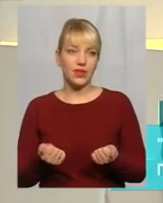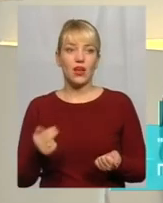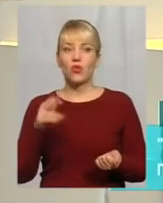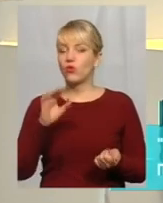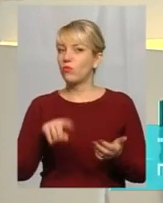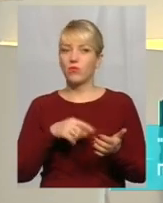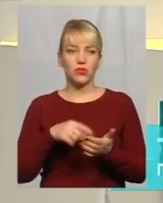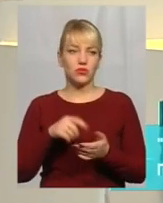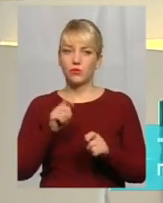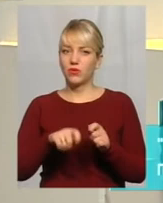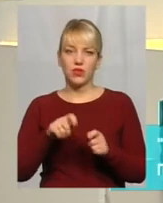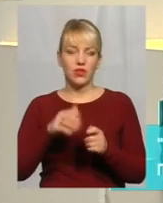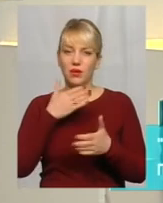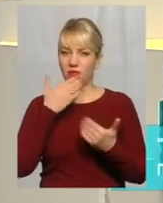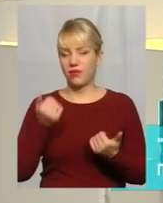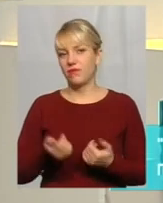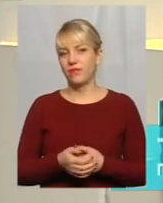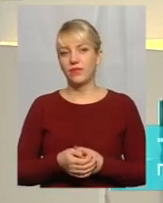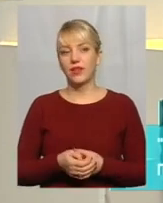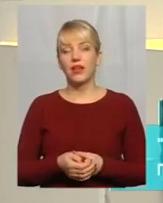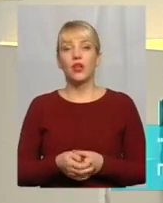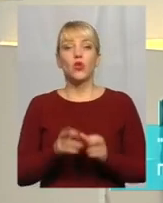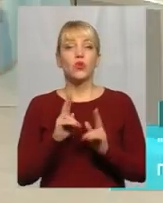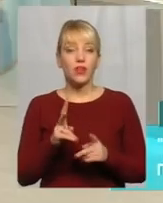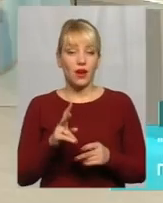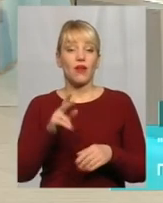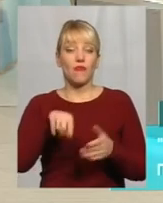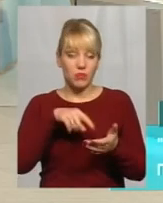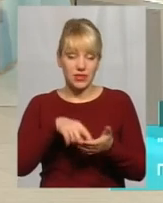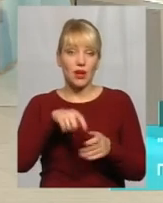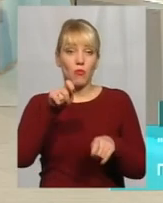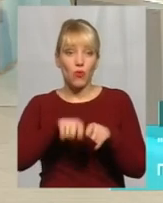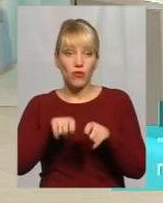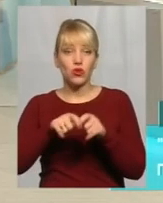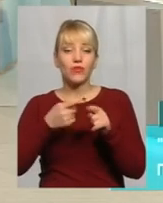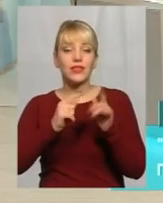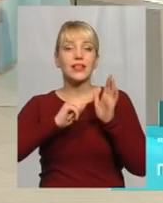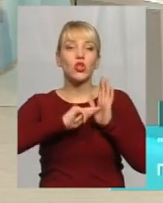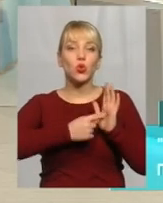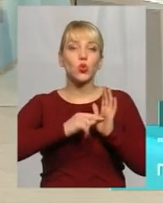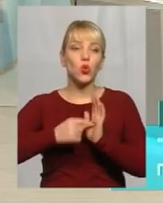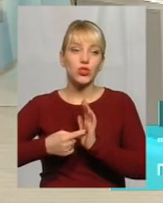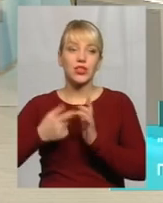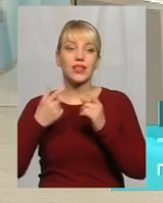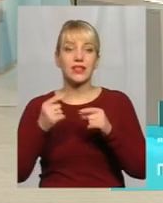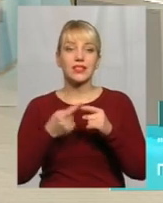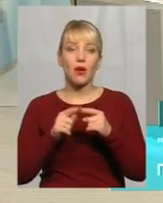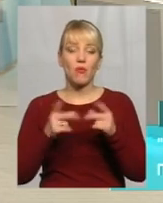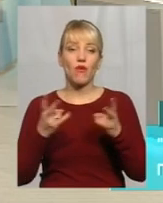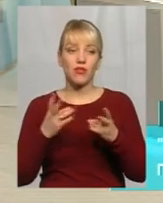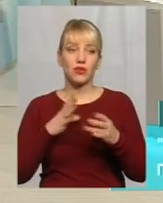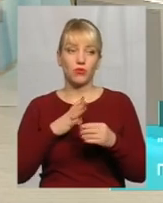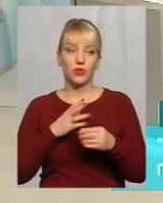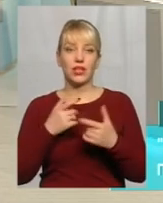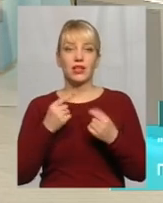місту не перевіряється вода більше? Ні, ну, як, по місту вона перевіряється, ну, в тих точках, де це має бути робитися